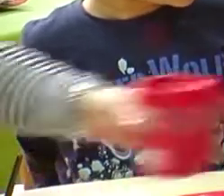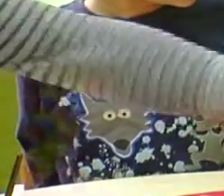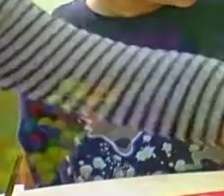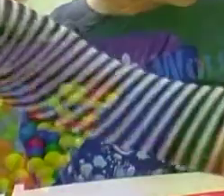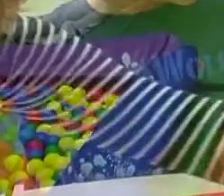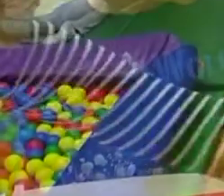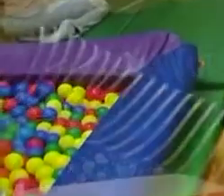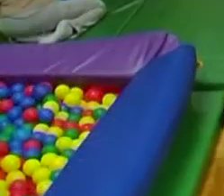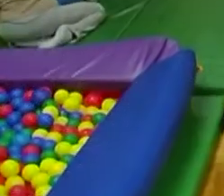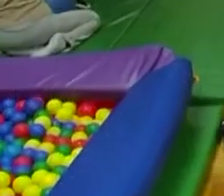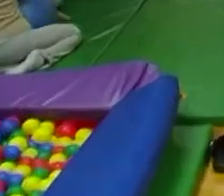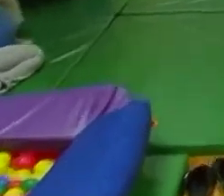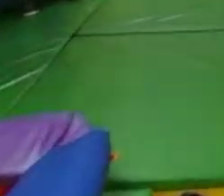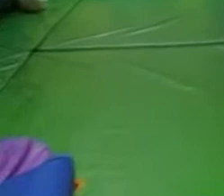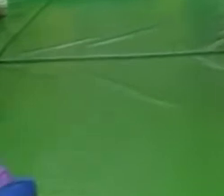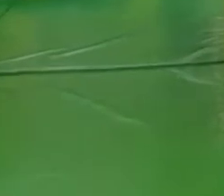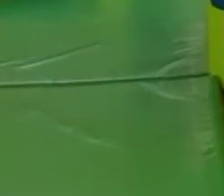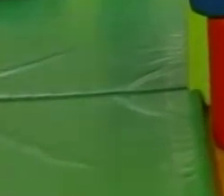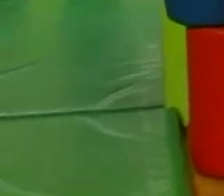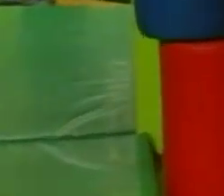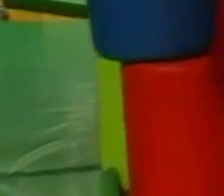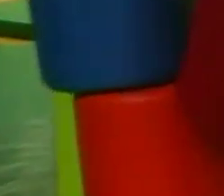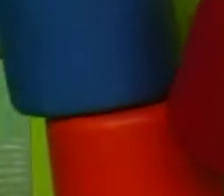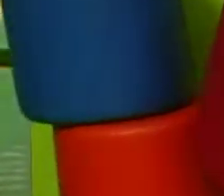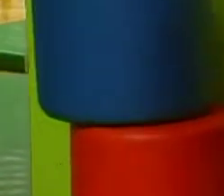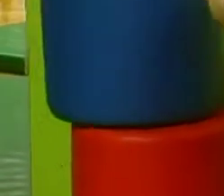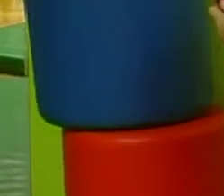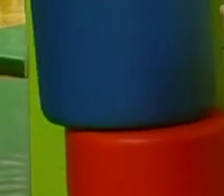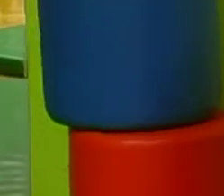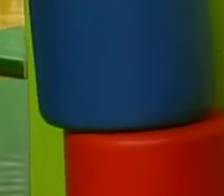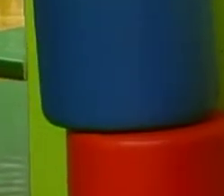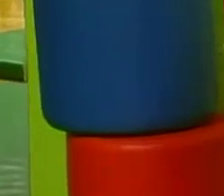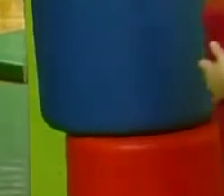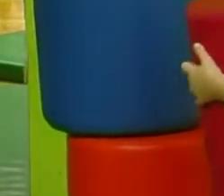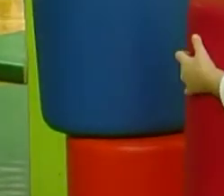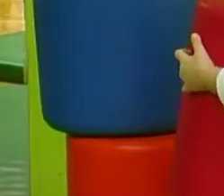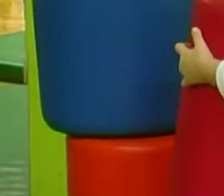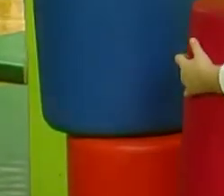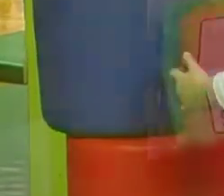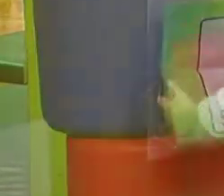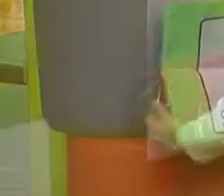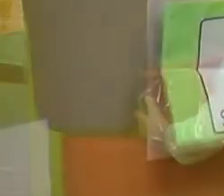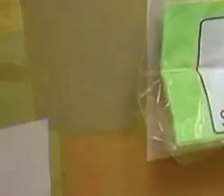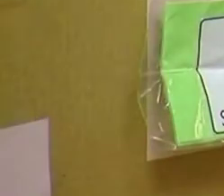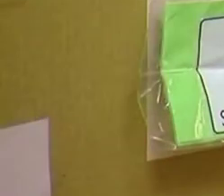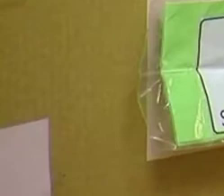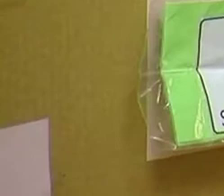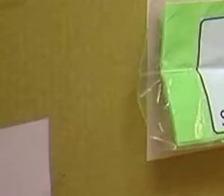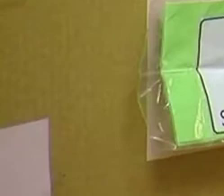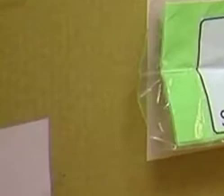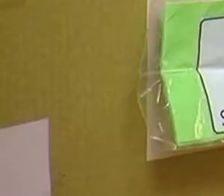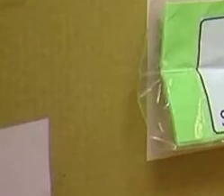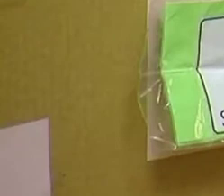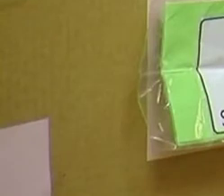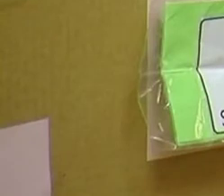i razvoja, jezično-govornog razvoja i socijalnu interakciju s vršnjacima. Veliko je važno da ovakve integracijske skupine